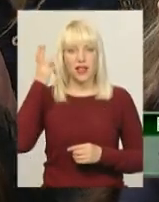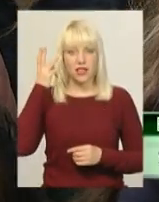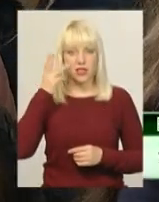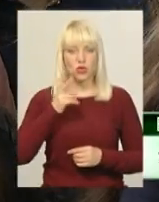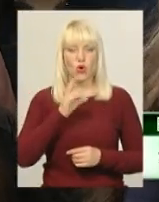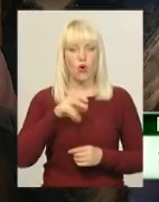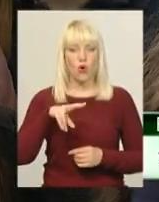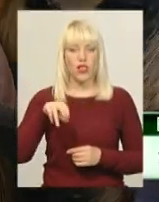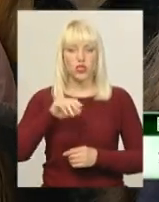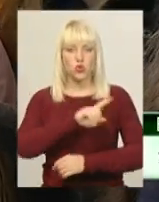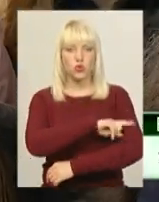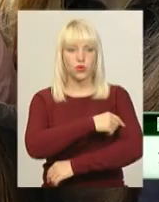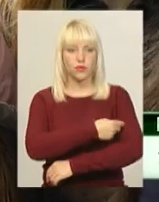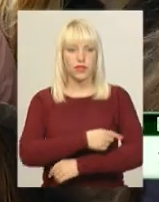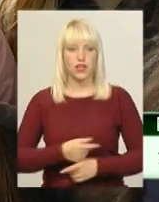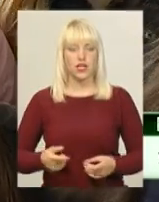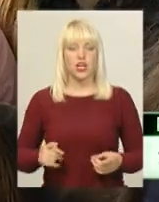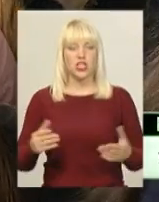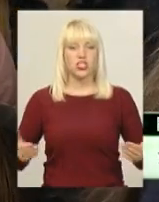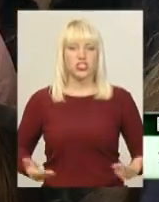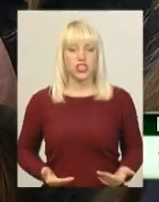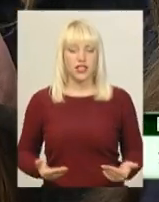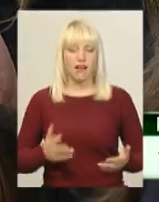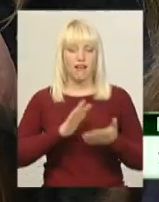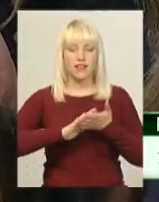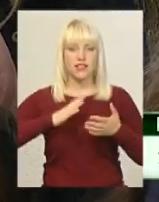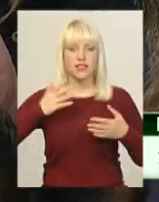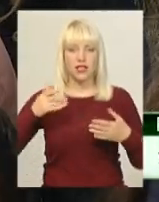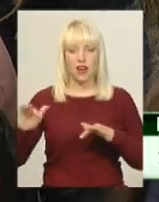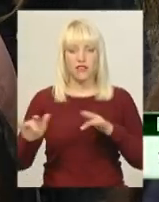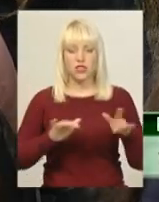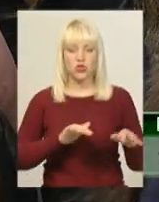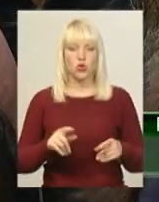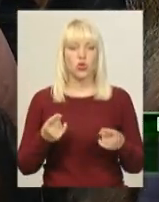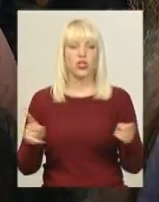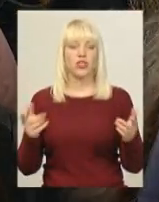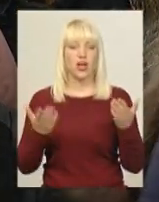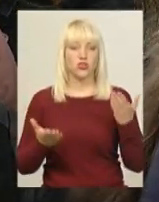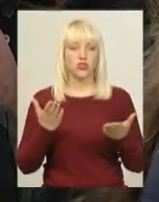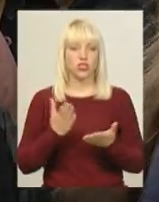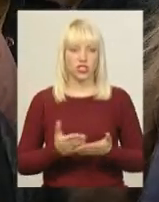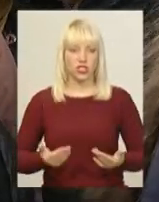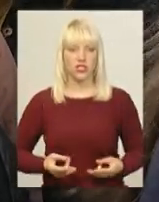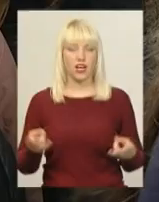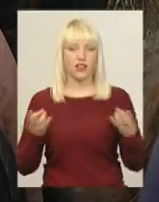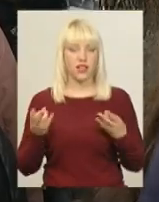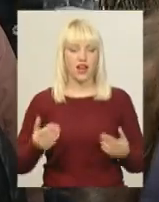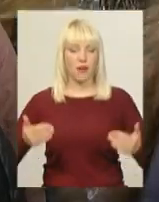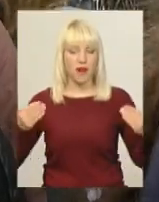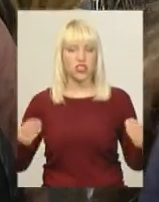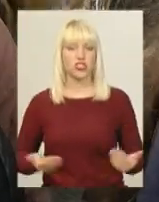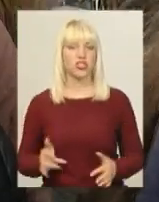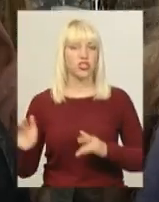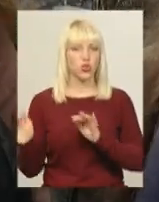танець? Життя, яскравість, руху. Те, що якщо є життя, треба жити, треба